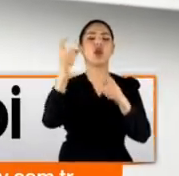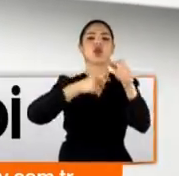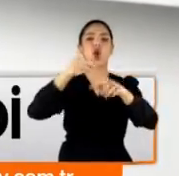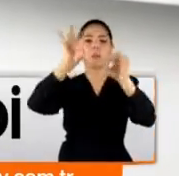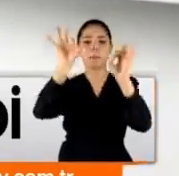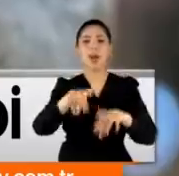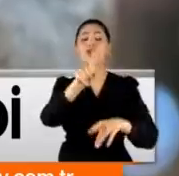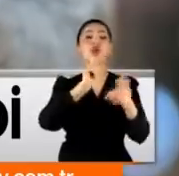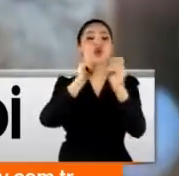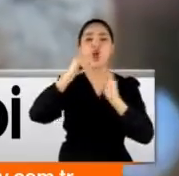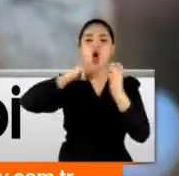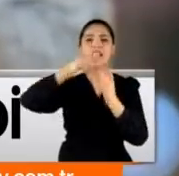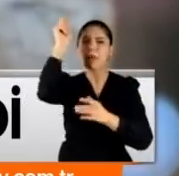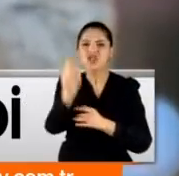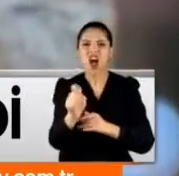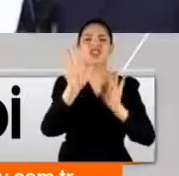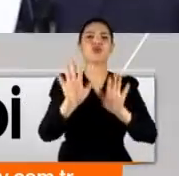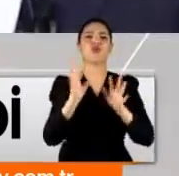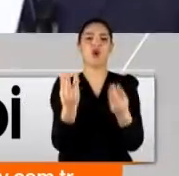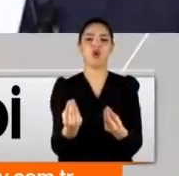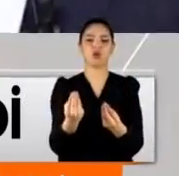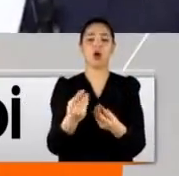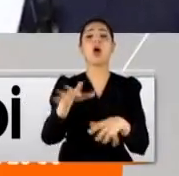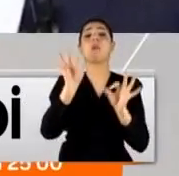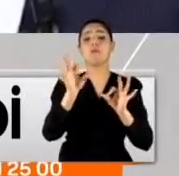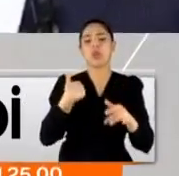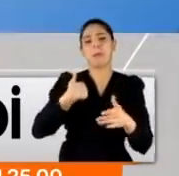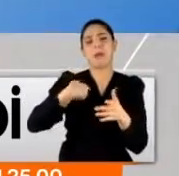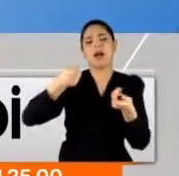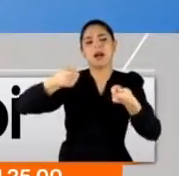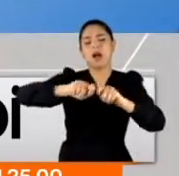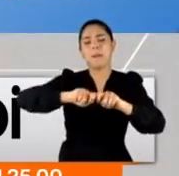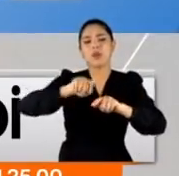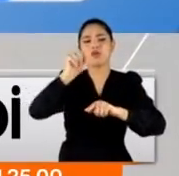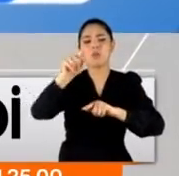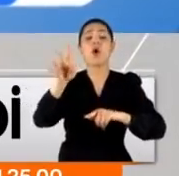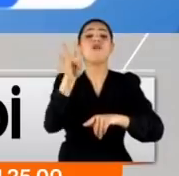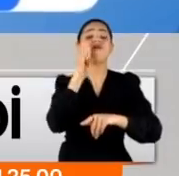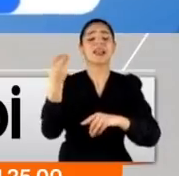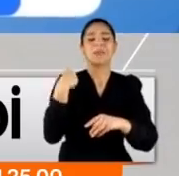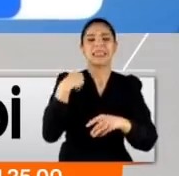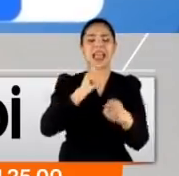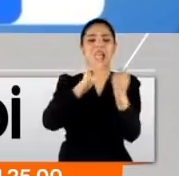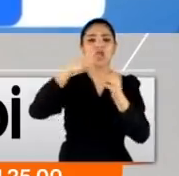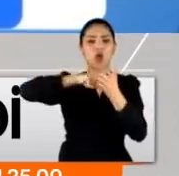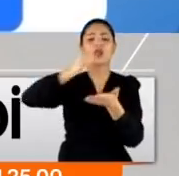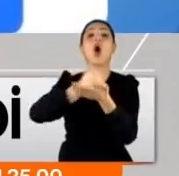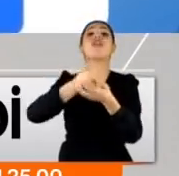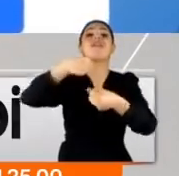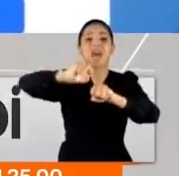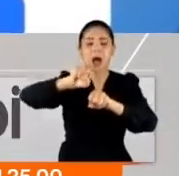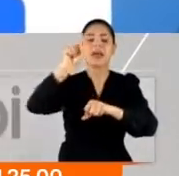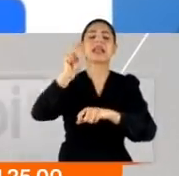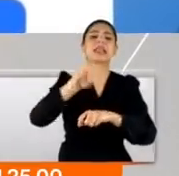Böylece sözleşme zorunluluğu da durduruldu. Büyük ihtimalle ben de kapatacağım WhatsApp'ı. WhatsApp'ın yeni sözleşmesine onay vermeyenler 8